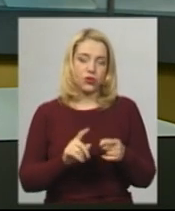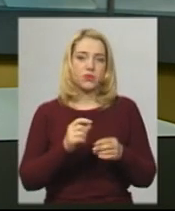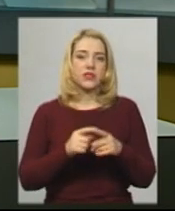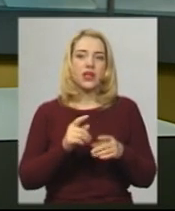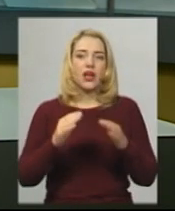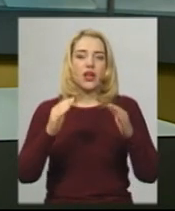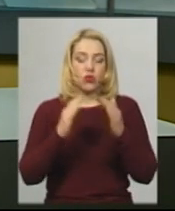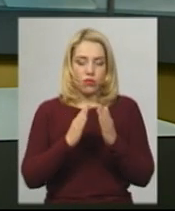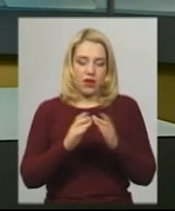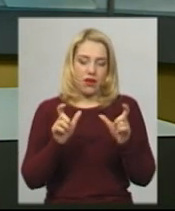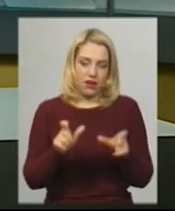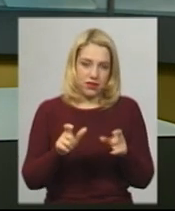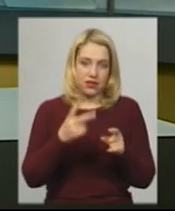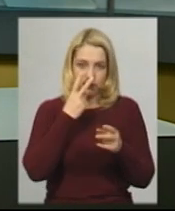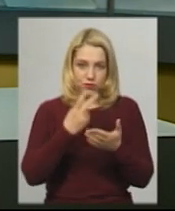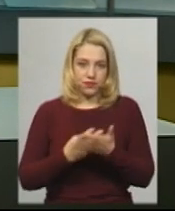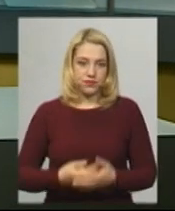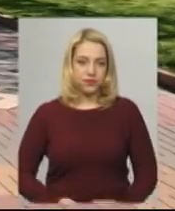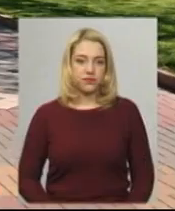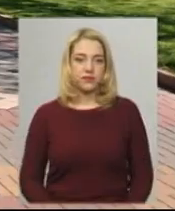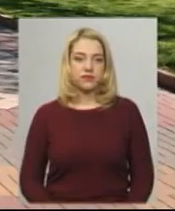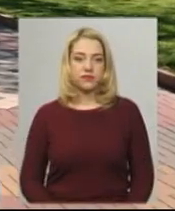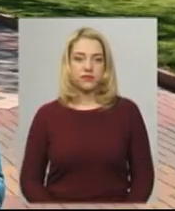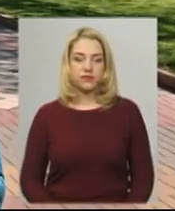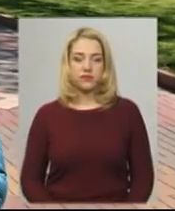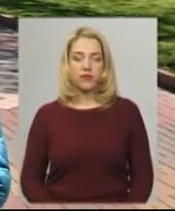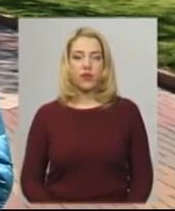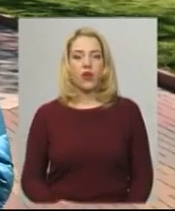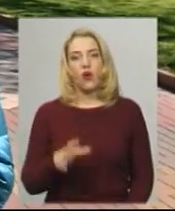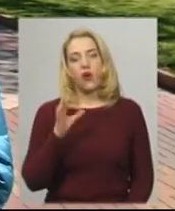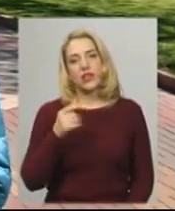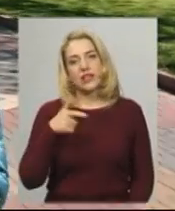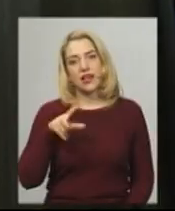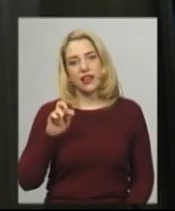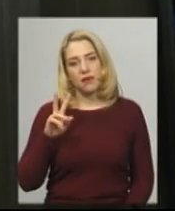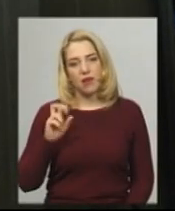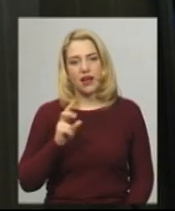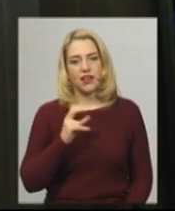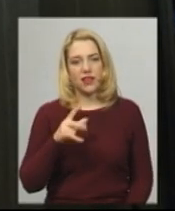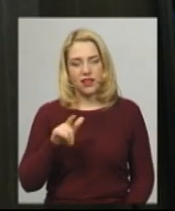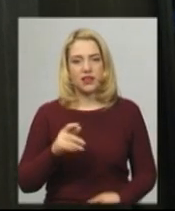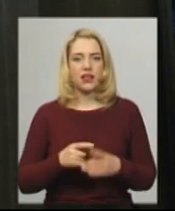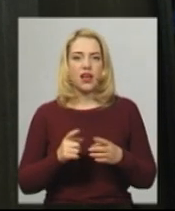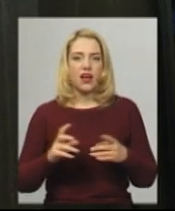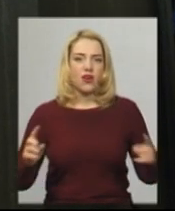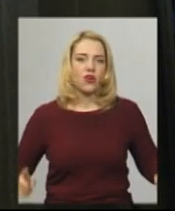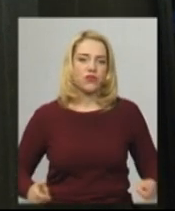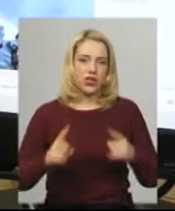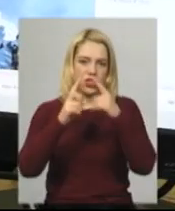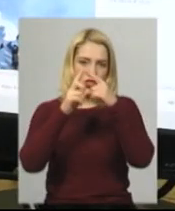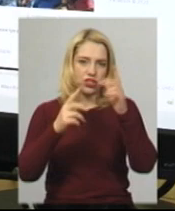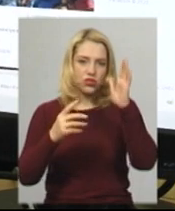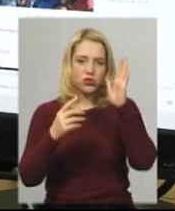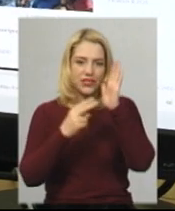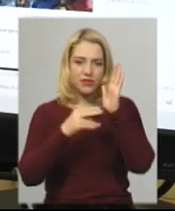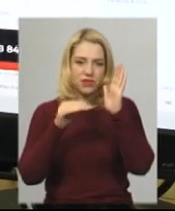«Карантин. Життя в режимі онлайн». Олександр Либа та Віталій Кіт підкорили гірську вершину висотою у 8